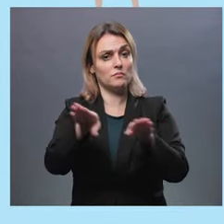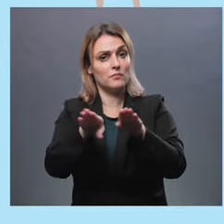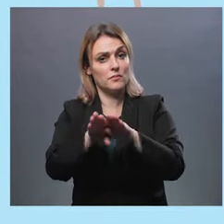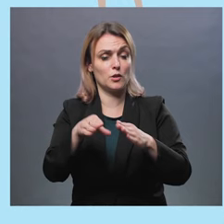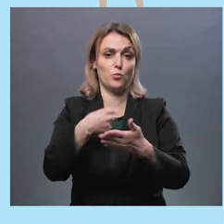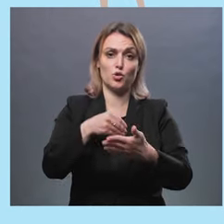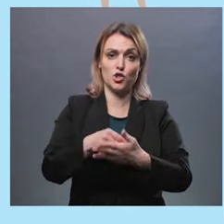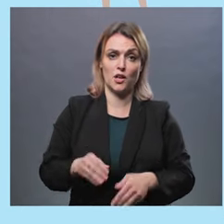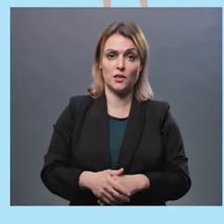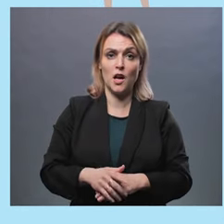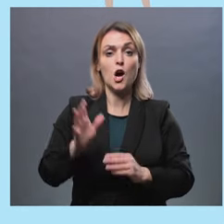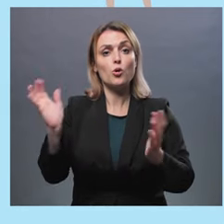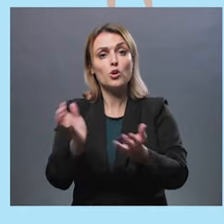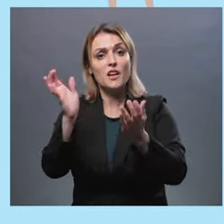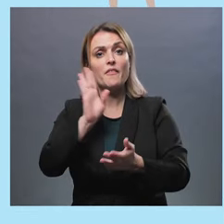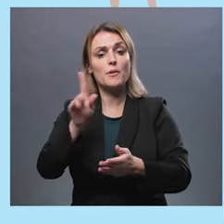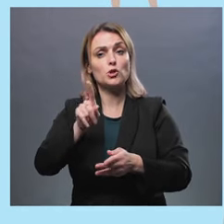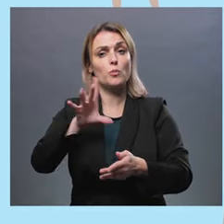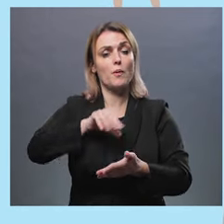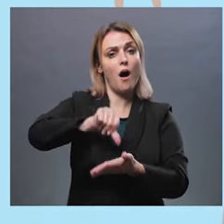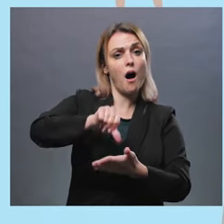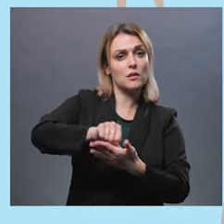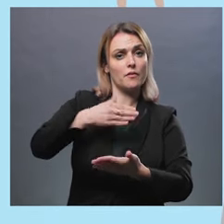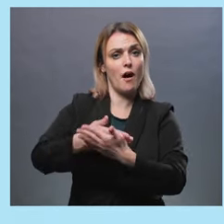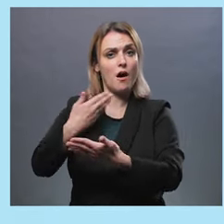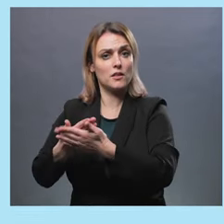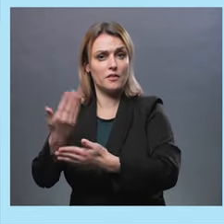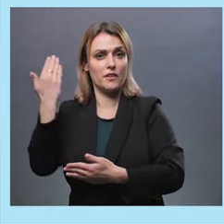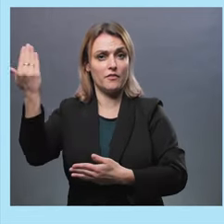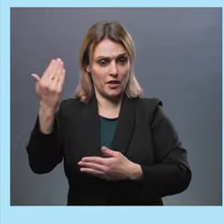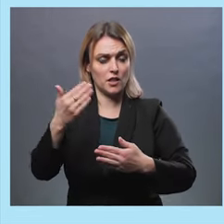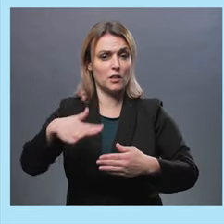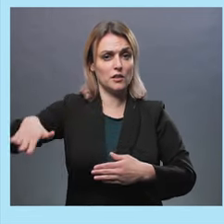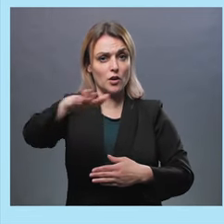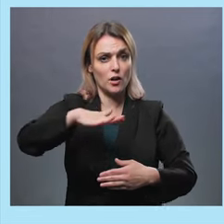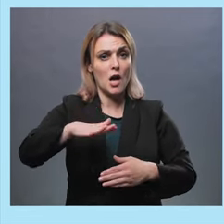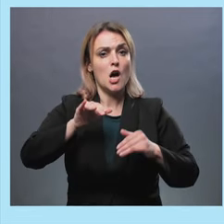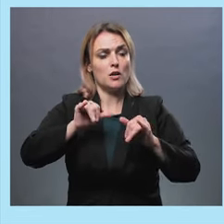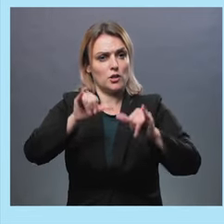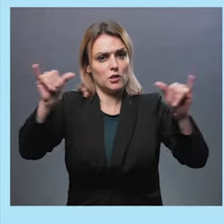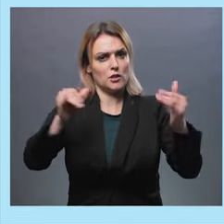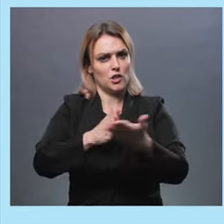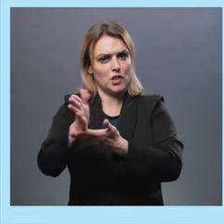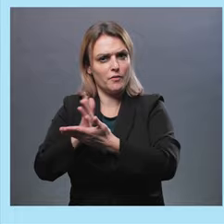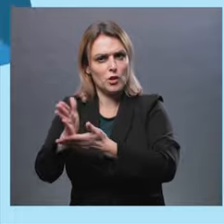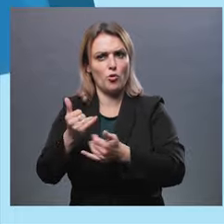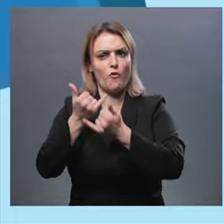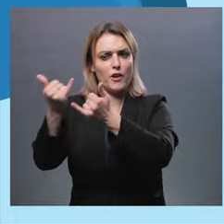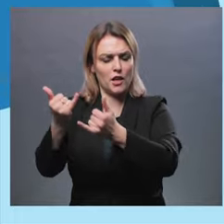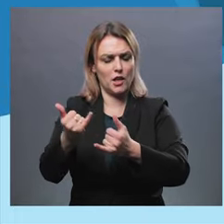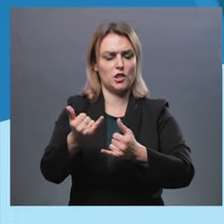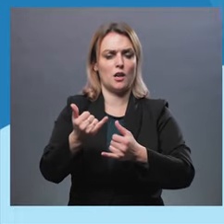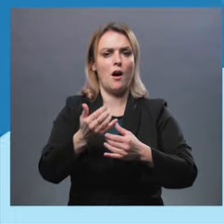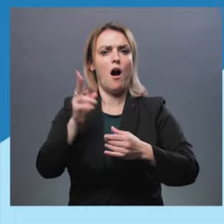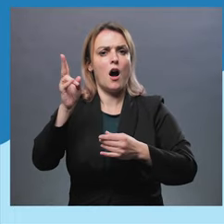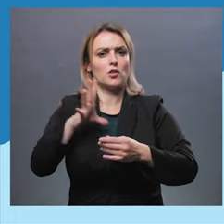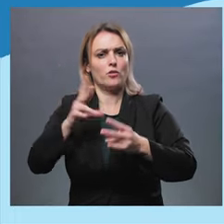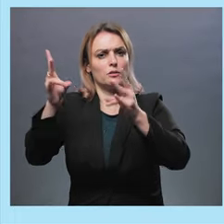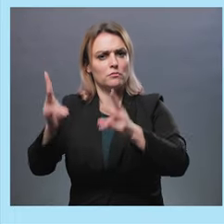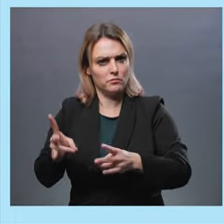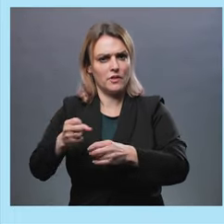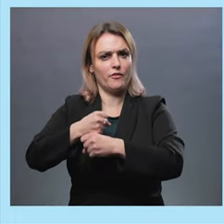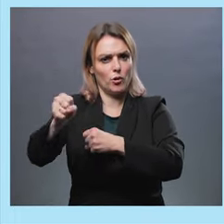încurajăm femeile să devină membre active ale comunității lor, susținem extinderea serviciilor oferite supraviețuitoarelor